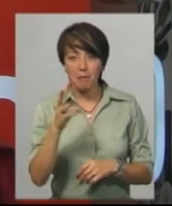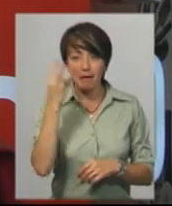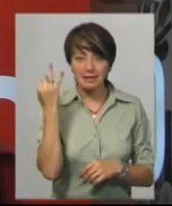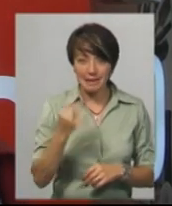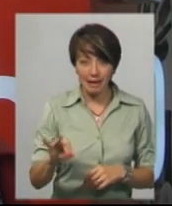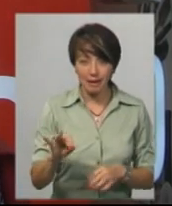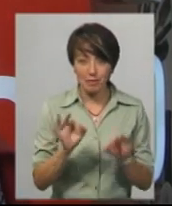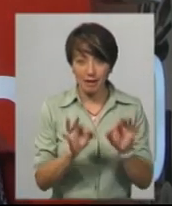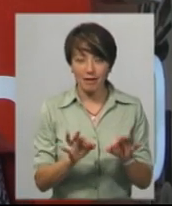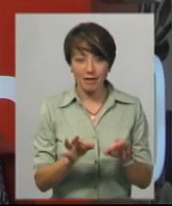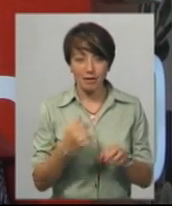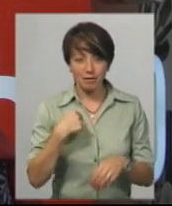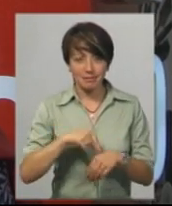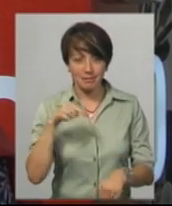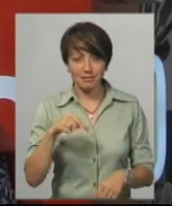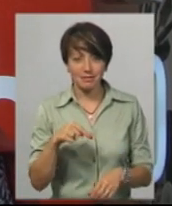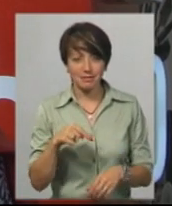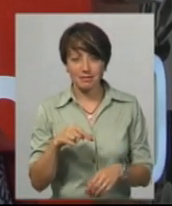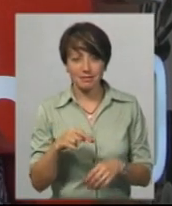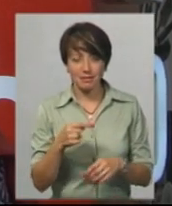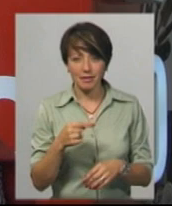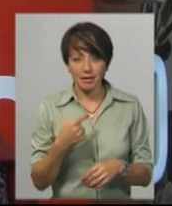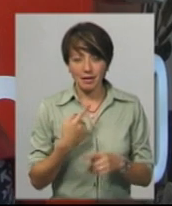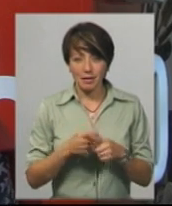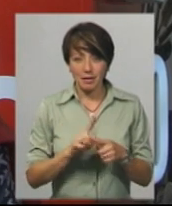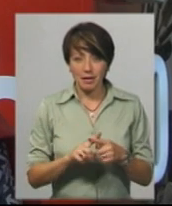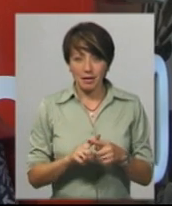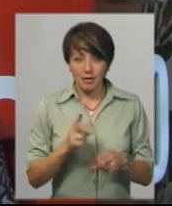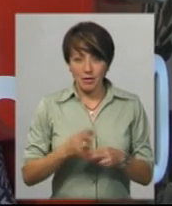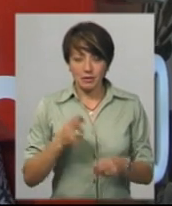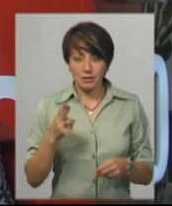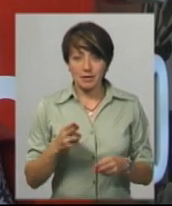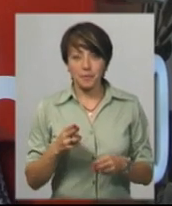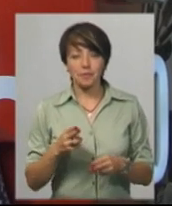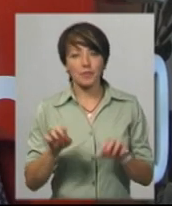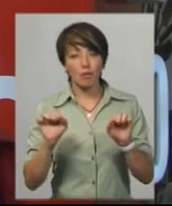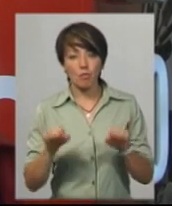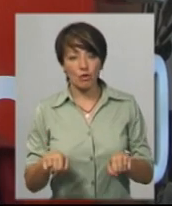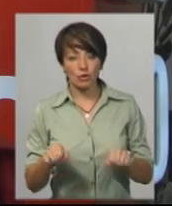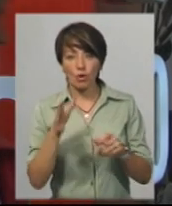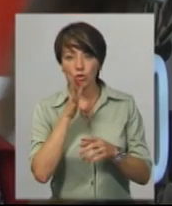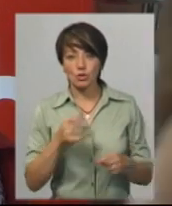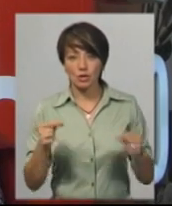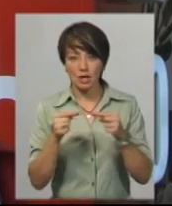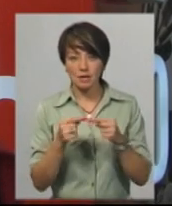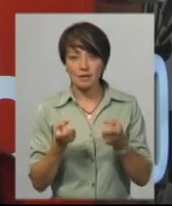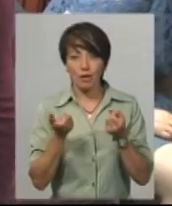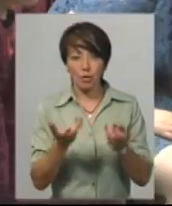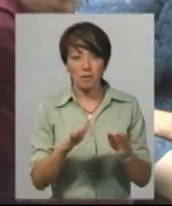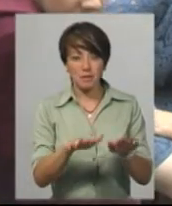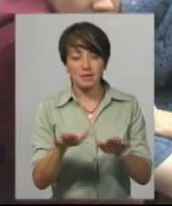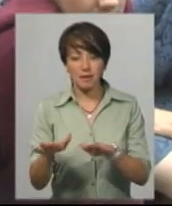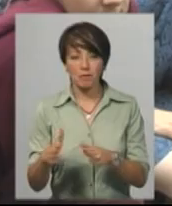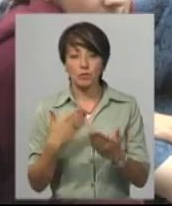у паучі чуття, то в мене таке чуття. Можу одночасно опинятися в кількох місцях.